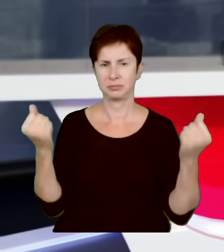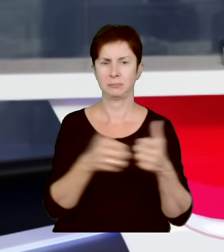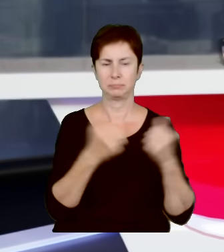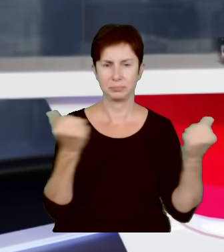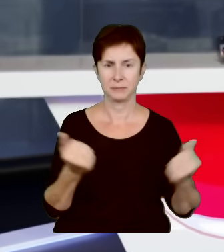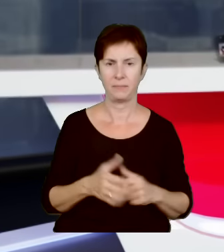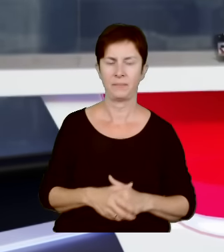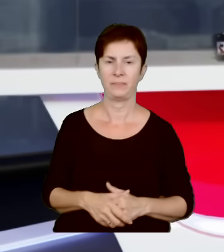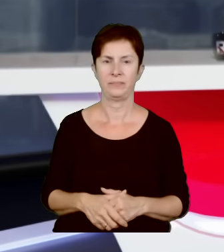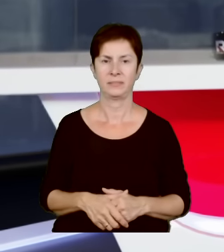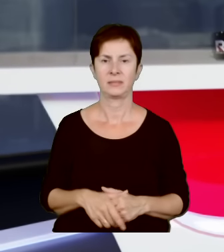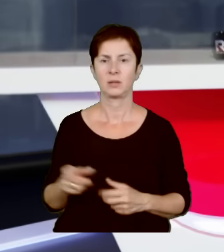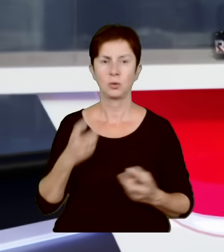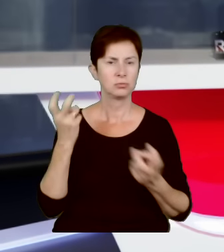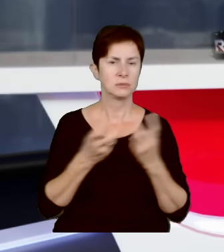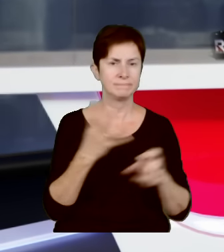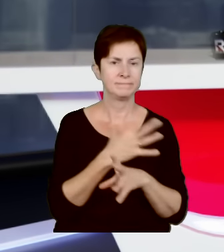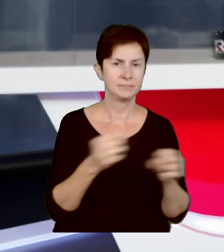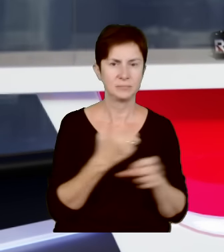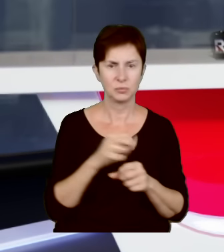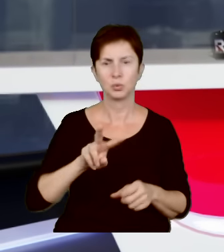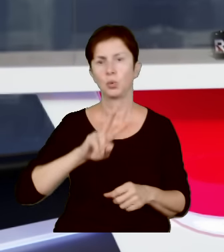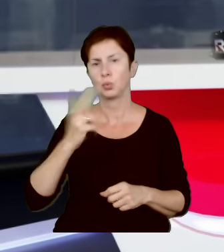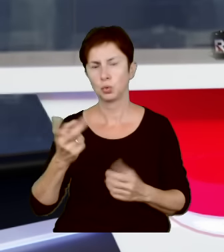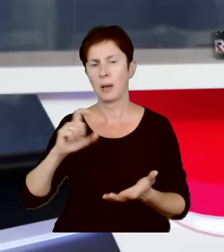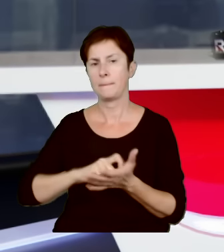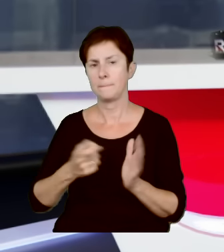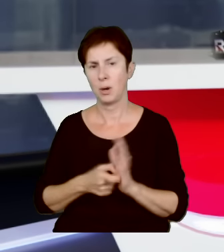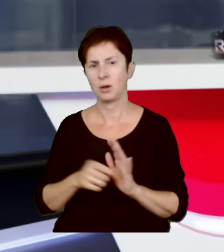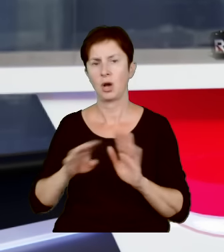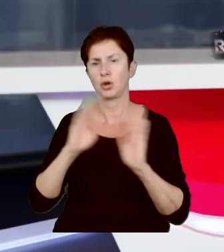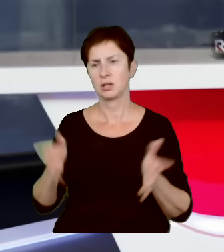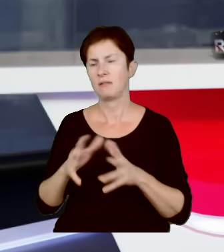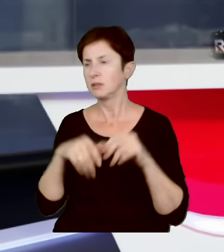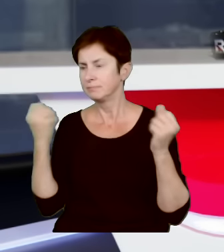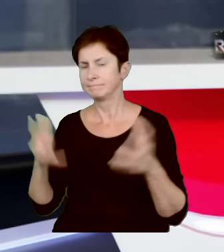szafy, no nie było tego, co chcieli, to weszli do drugiego pomieszczenia, kolejna szafa i tak dalej.